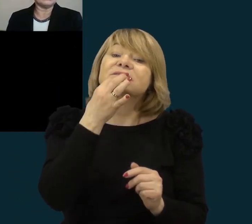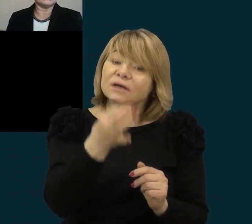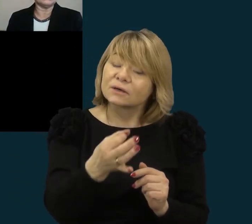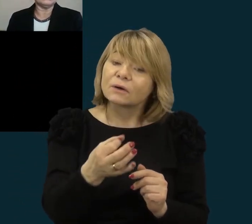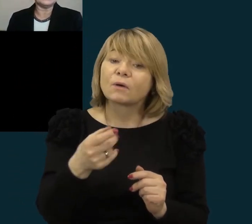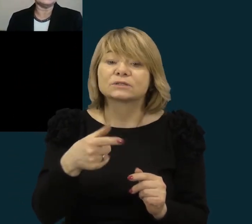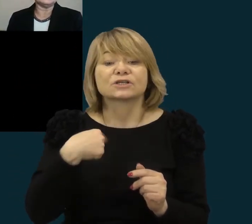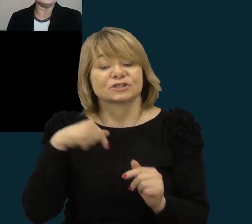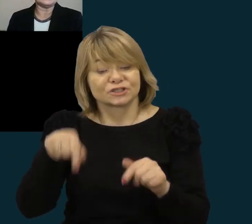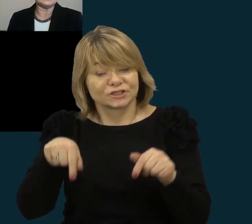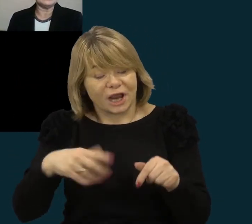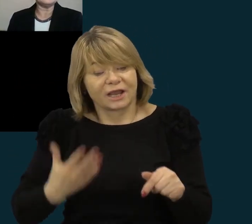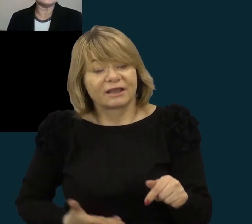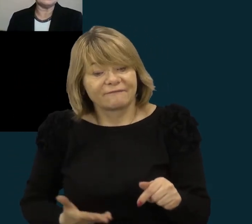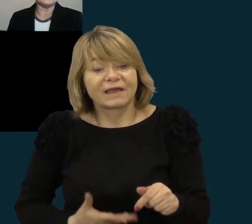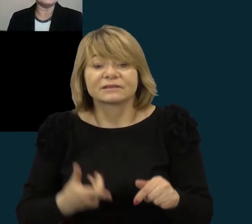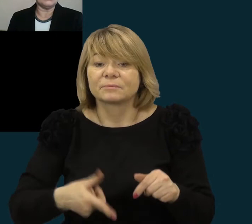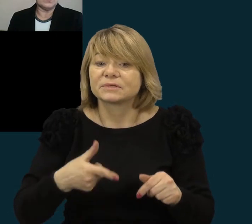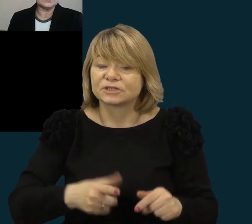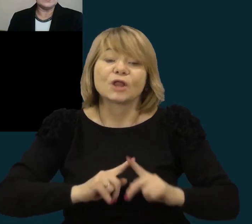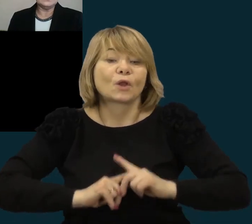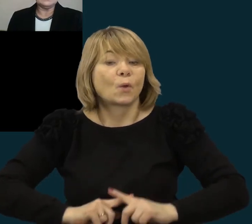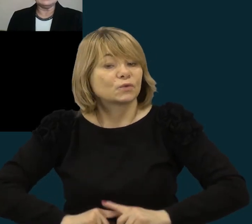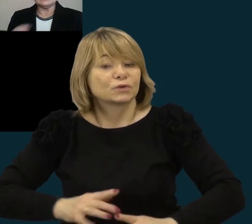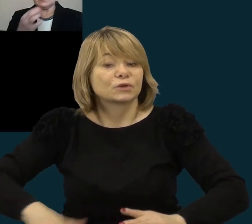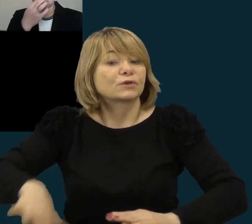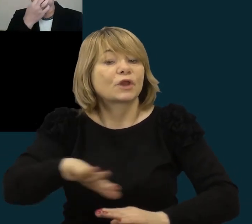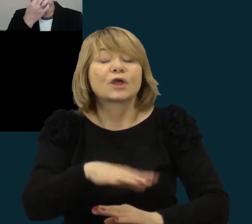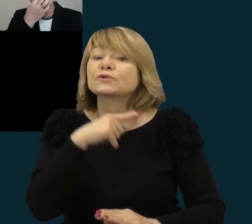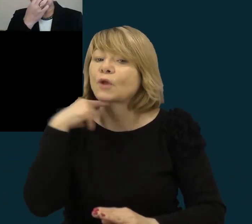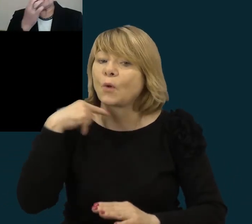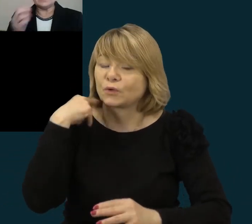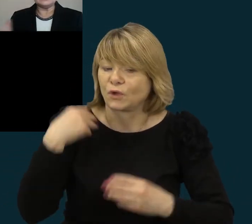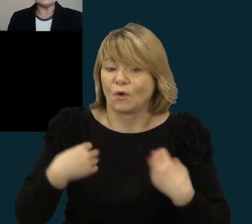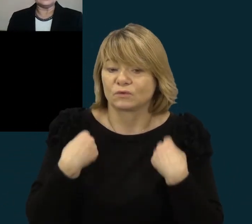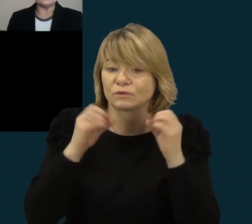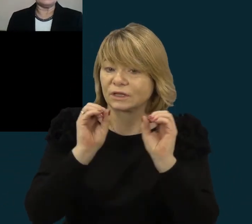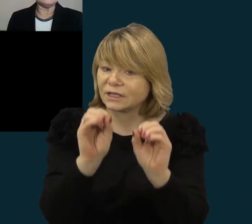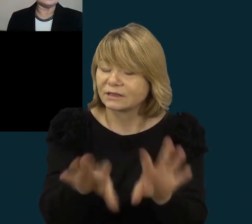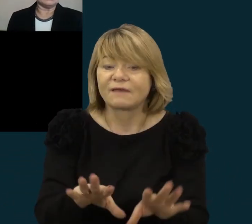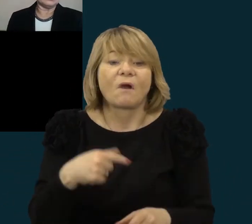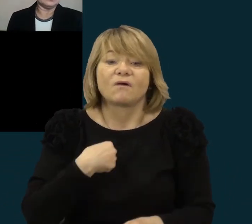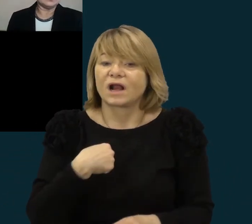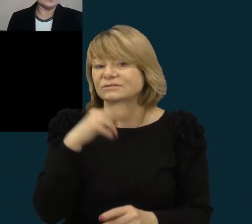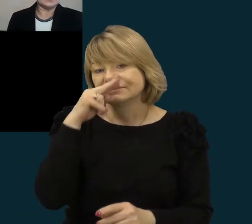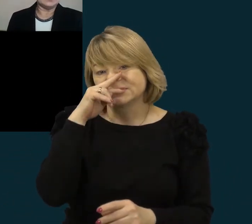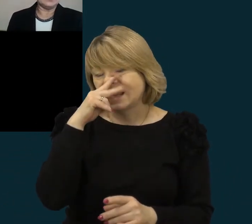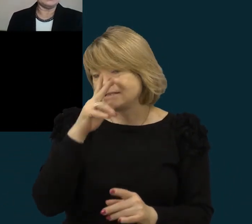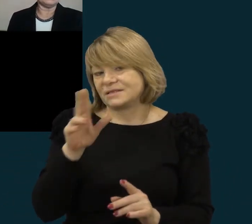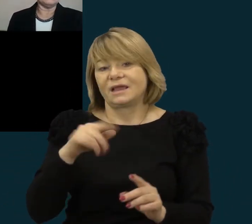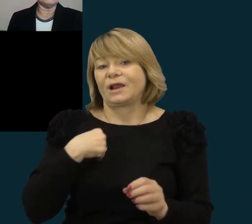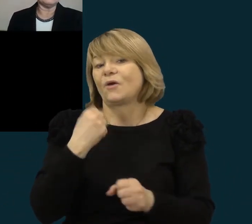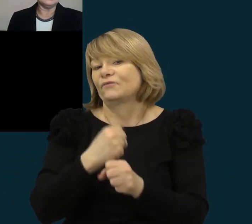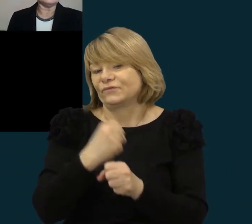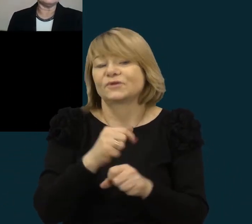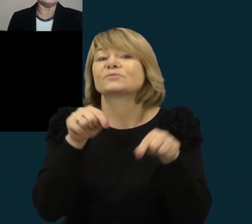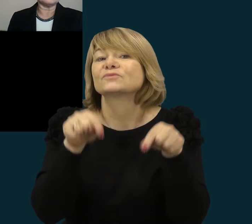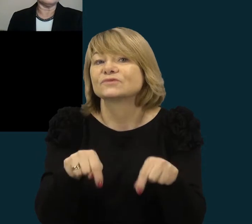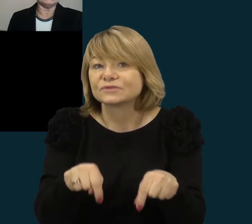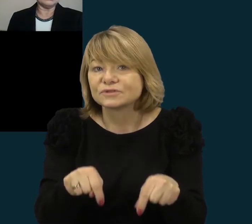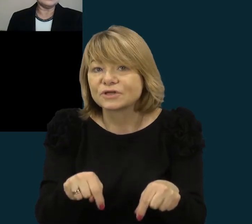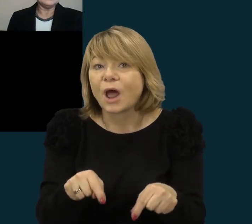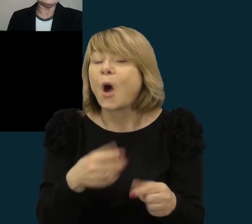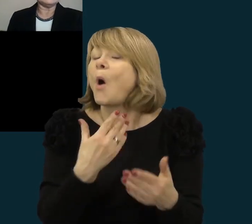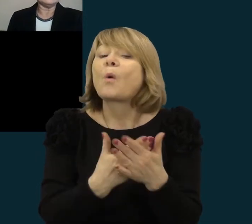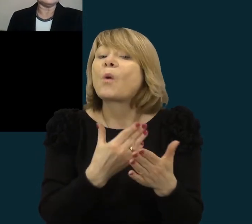tautos kultūrai, tai nesiveiliu čia pakliūvęs. Kodėl jis nesiveiliu čia pakliūvęs ir kodėl jis pasidarbavo daugiau tautos